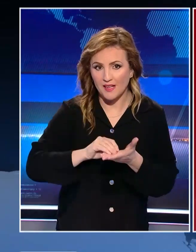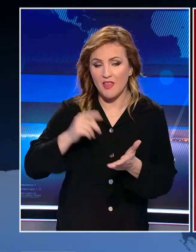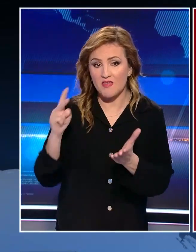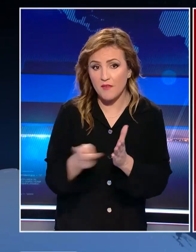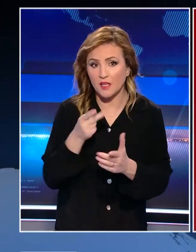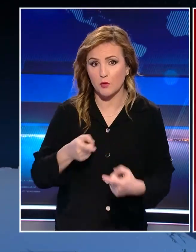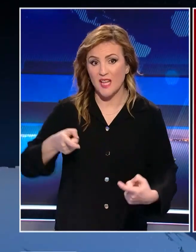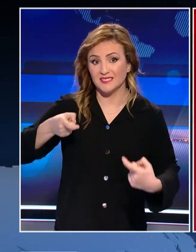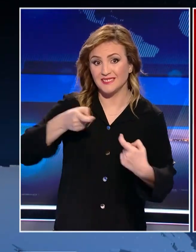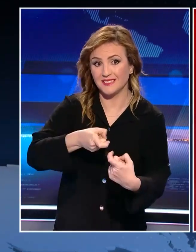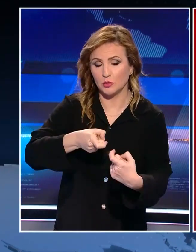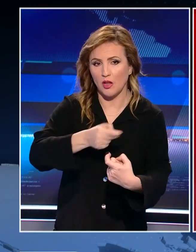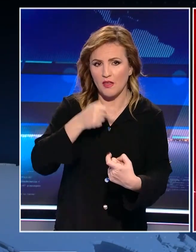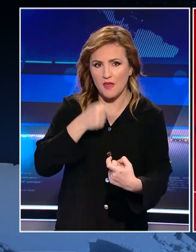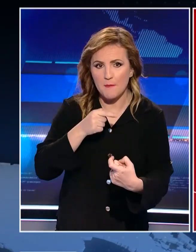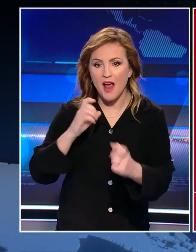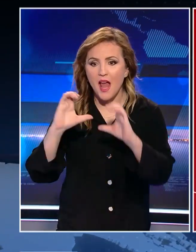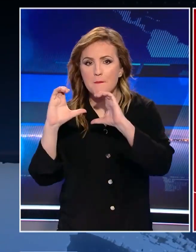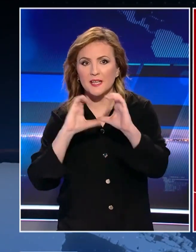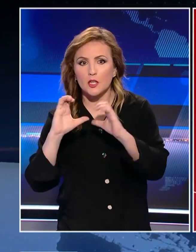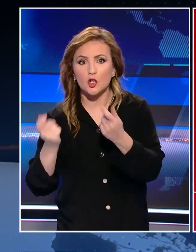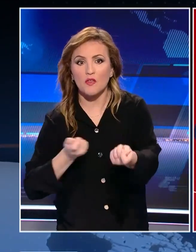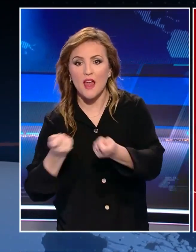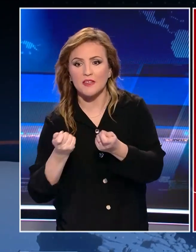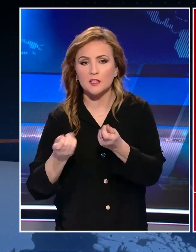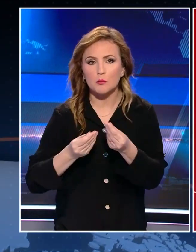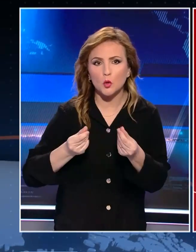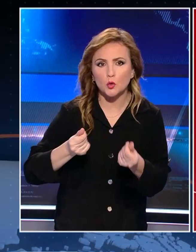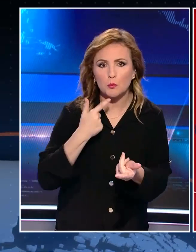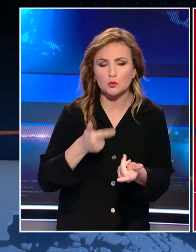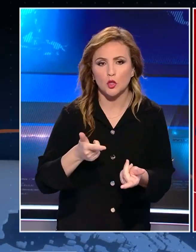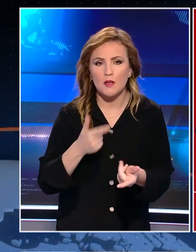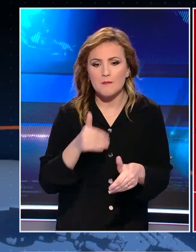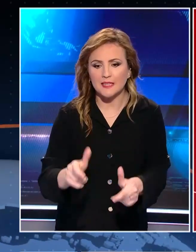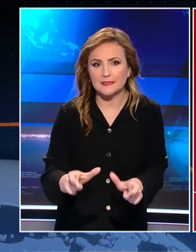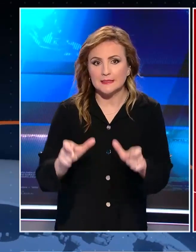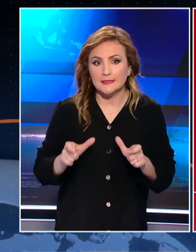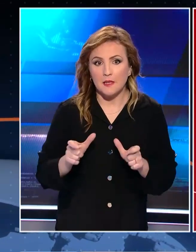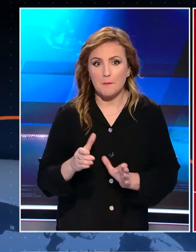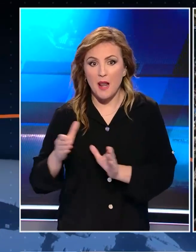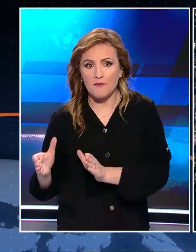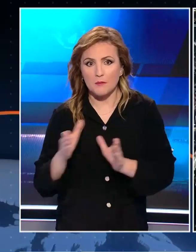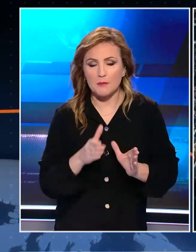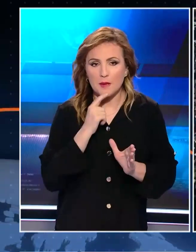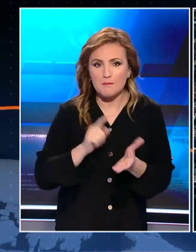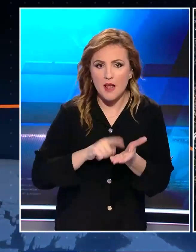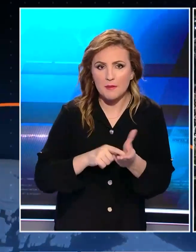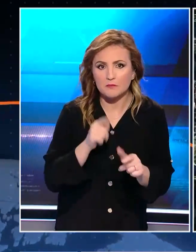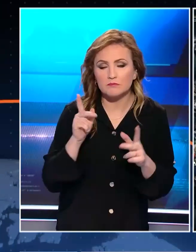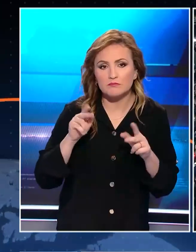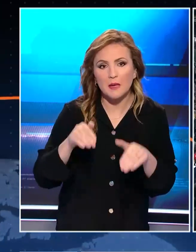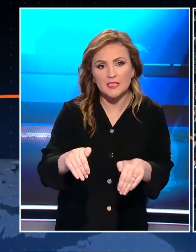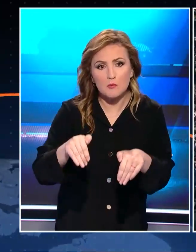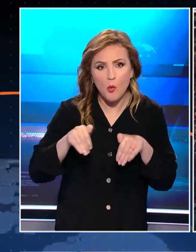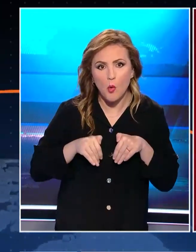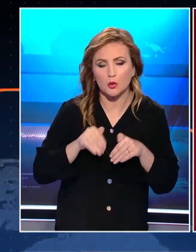Αυτή έχει να κάνει με την επικοινωνιακή διαχείριση του συμβιβασμού που η κάθε πλευρά κλείθηκε για να κάνει για να φτάσουμε